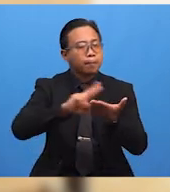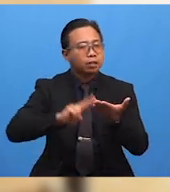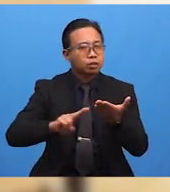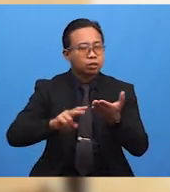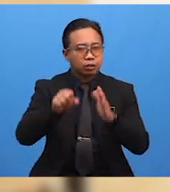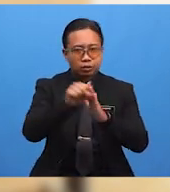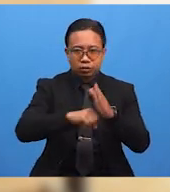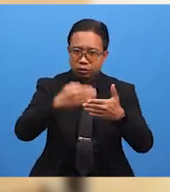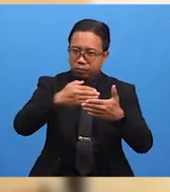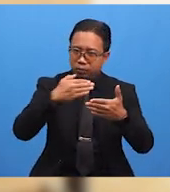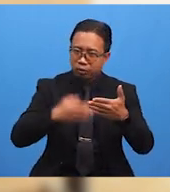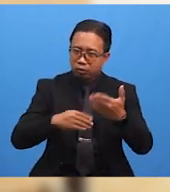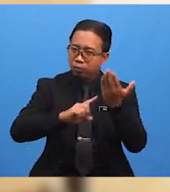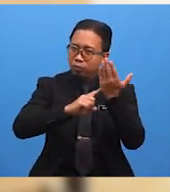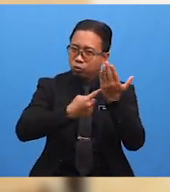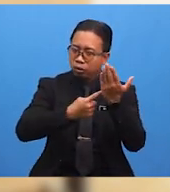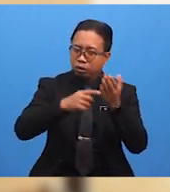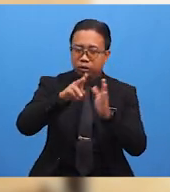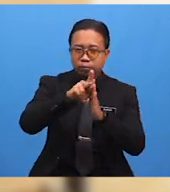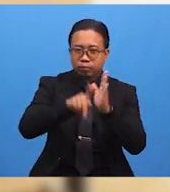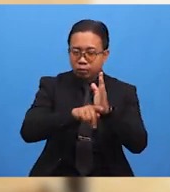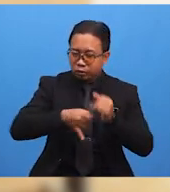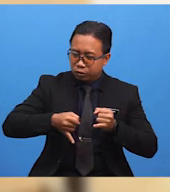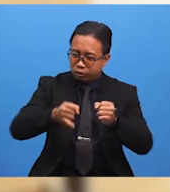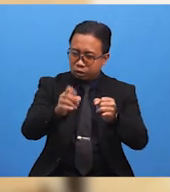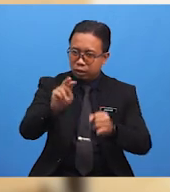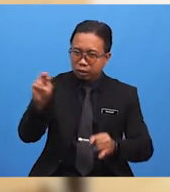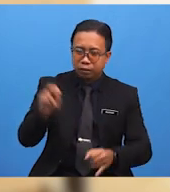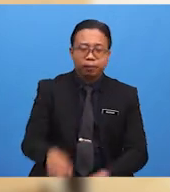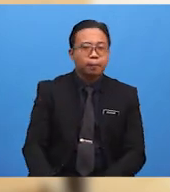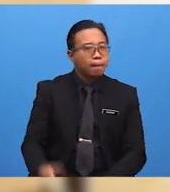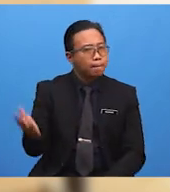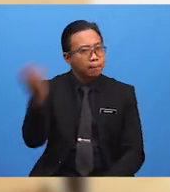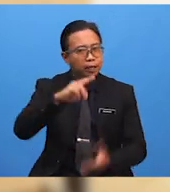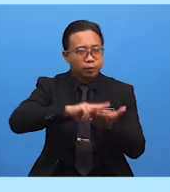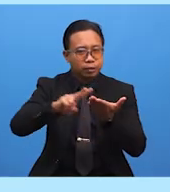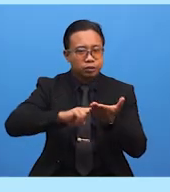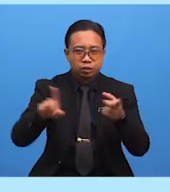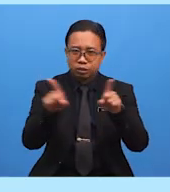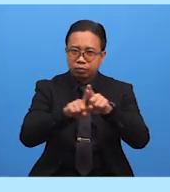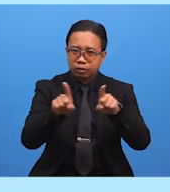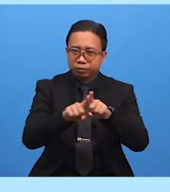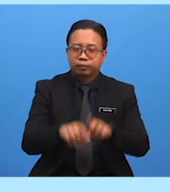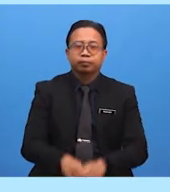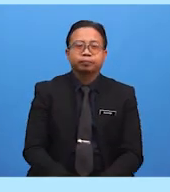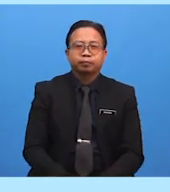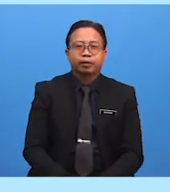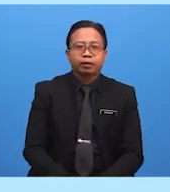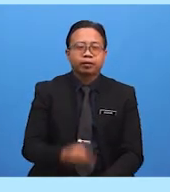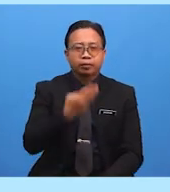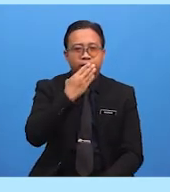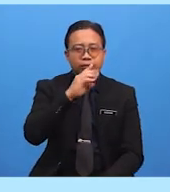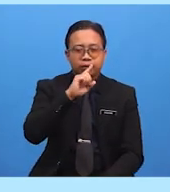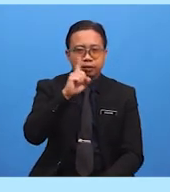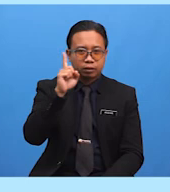memulakan perjalanan Mari kita baca bersama-sama Bismillahir